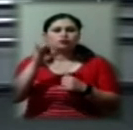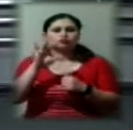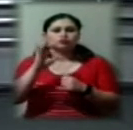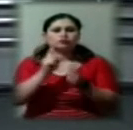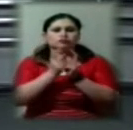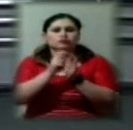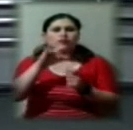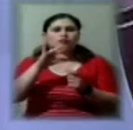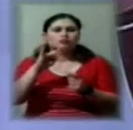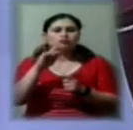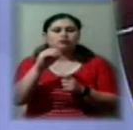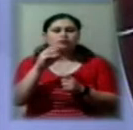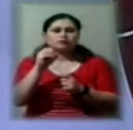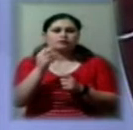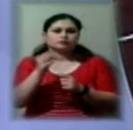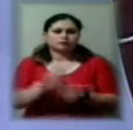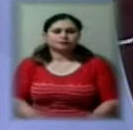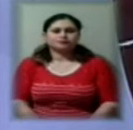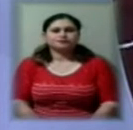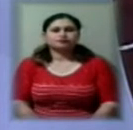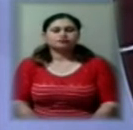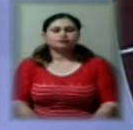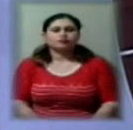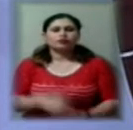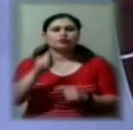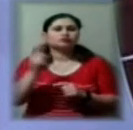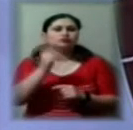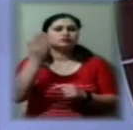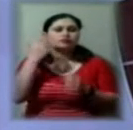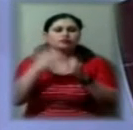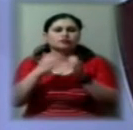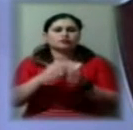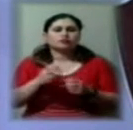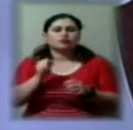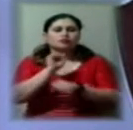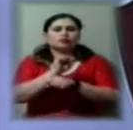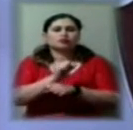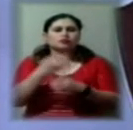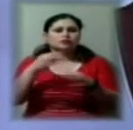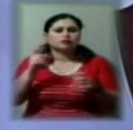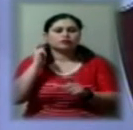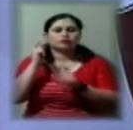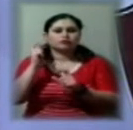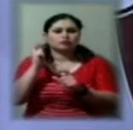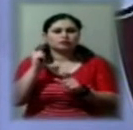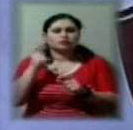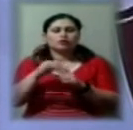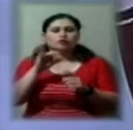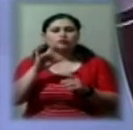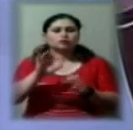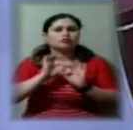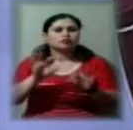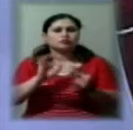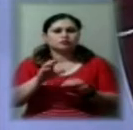Аліни Краєвської. Годину тому до Херсона припинили пропускати вантажівки. Про це кореспондентам Суспільного розказав